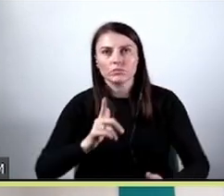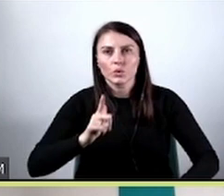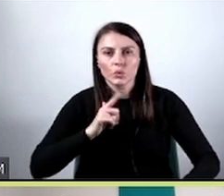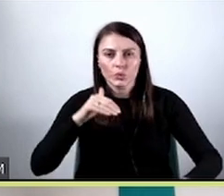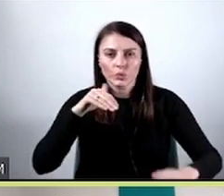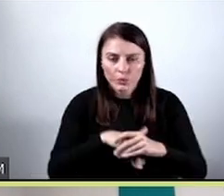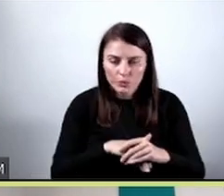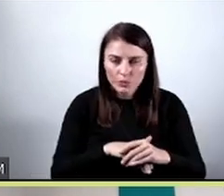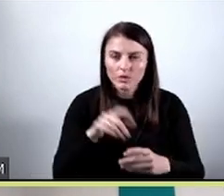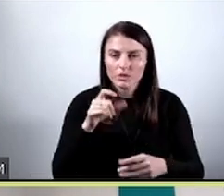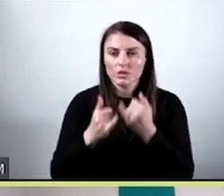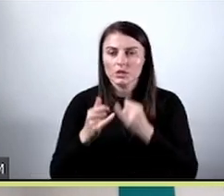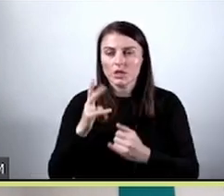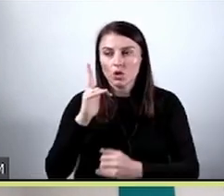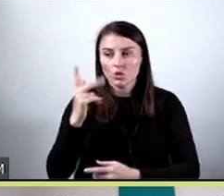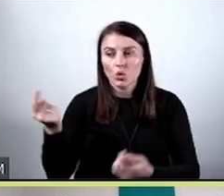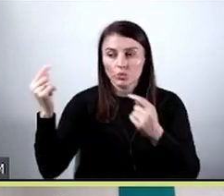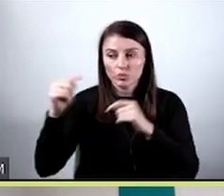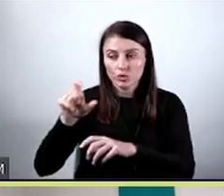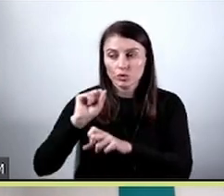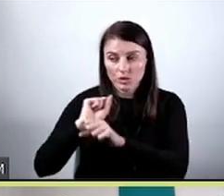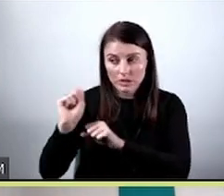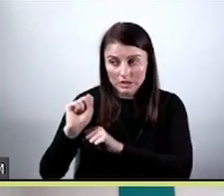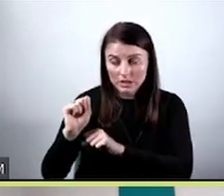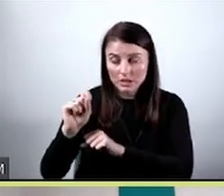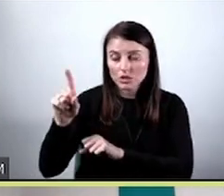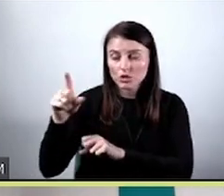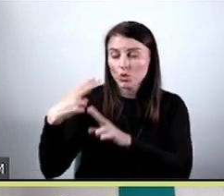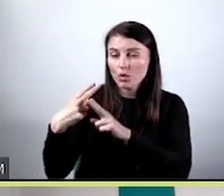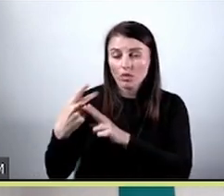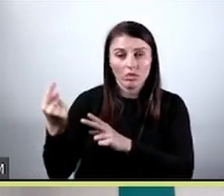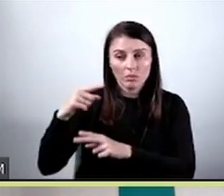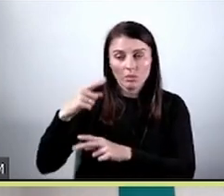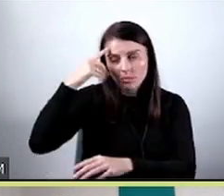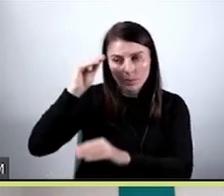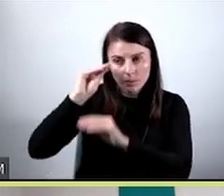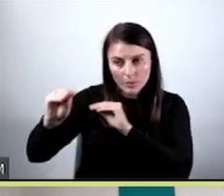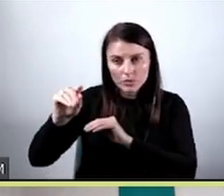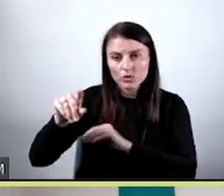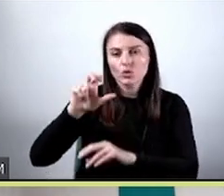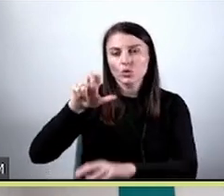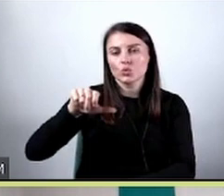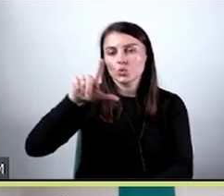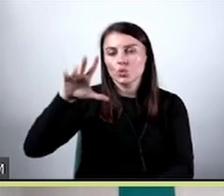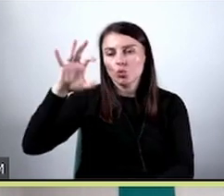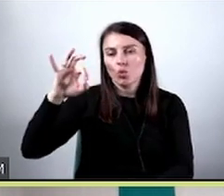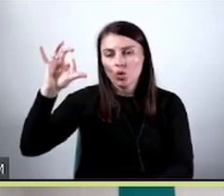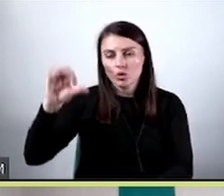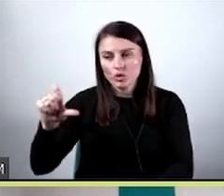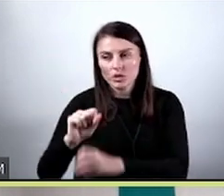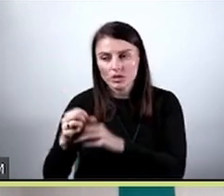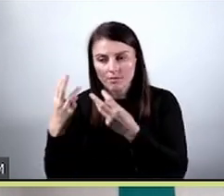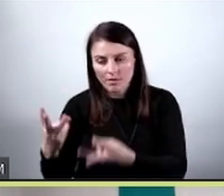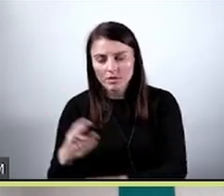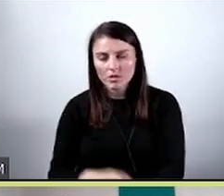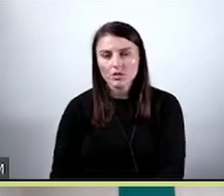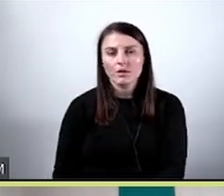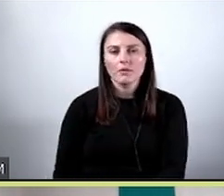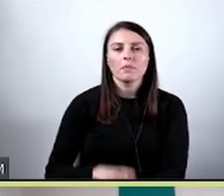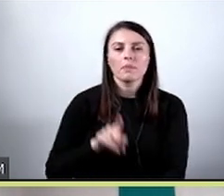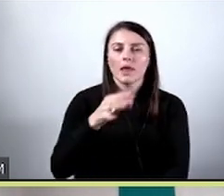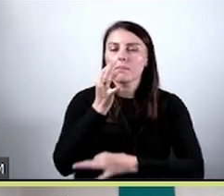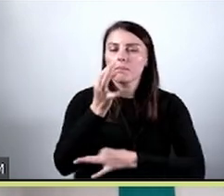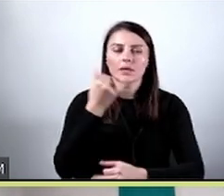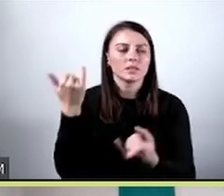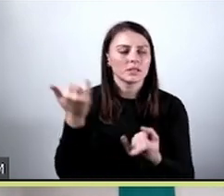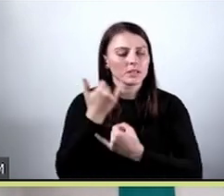wyłapanie tych pacjentów, którzy się nie zjawią, żeby do nich zadzwonić z przypomnieniem, to może jednak czułość. I takie pytanie trzeba